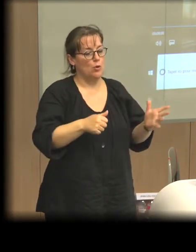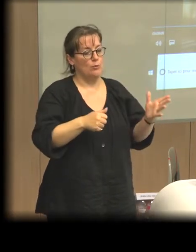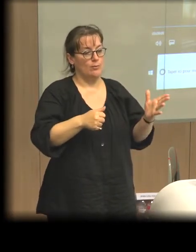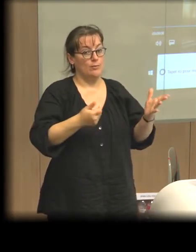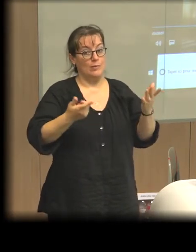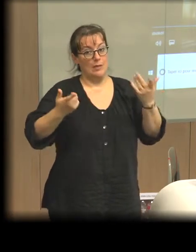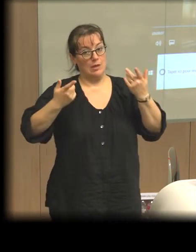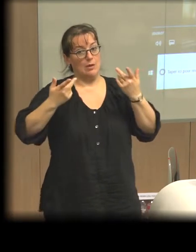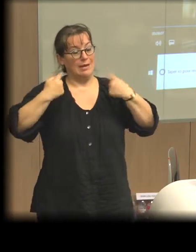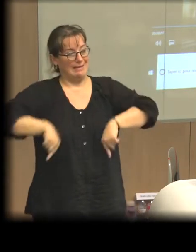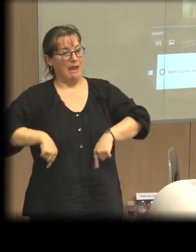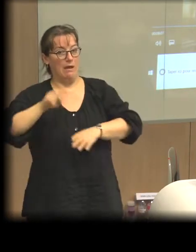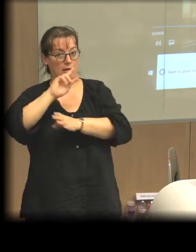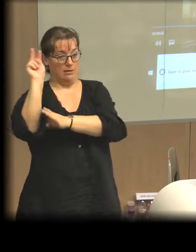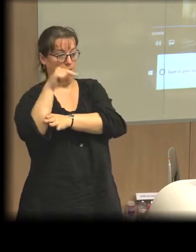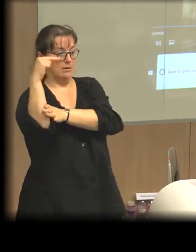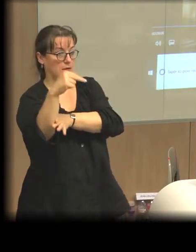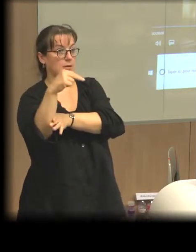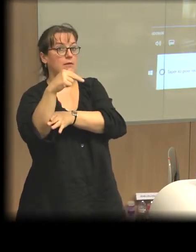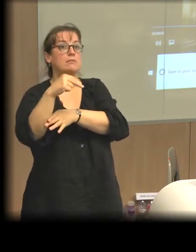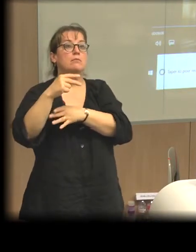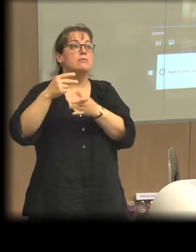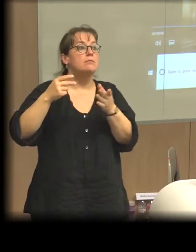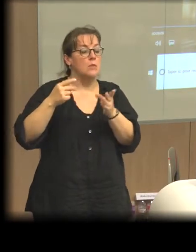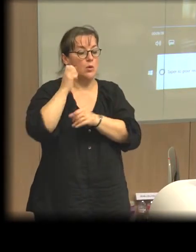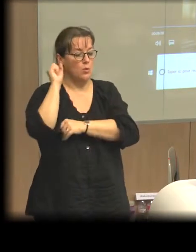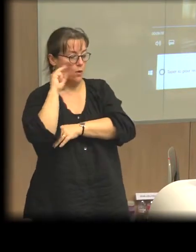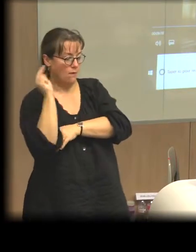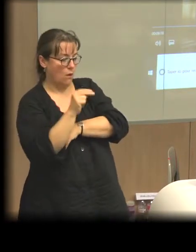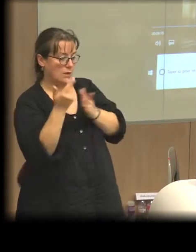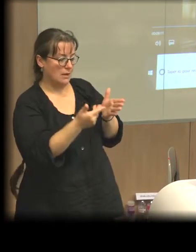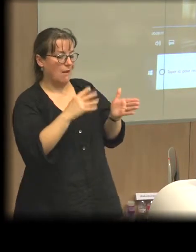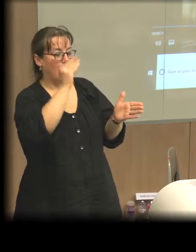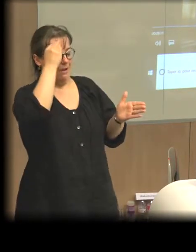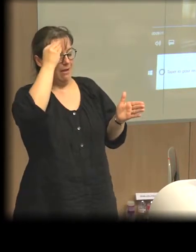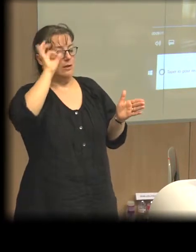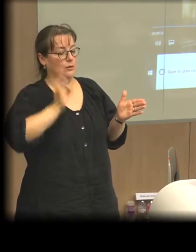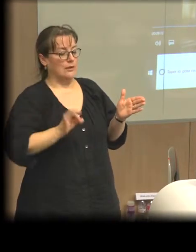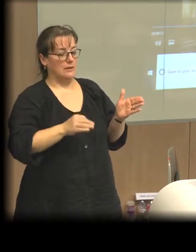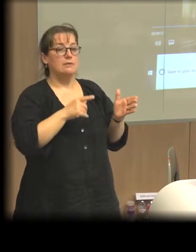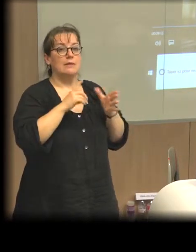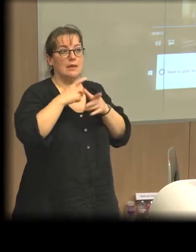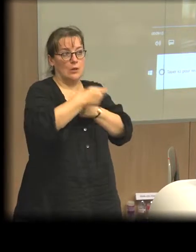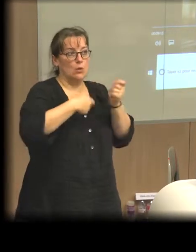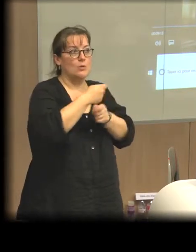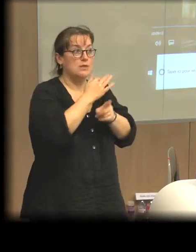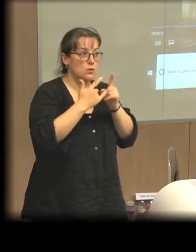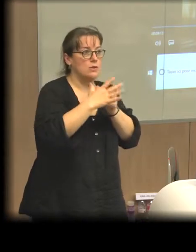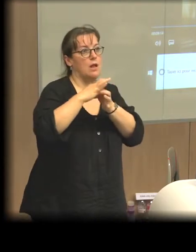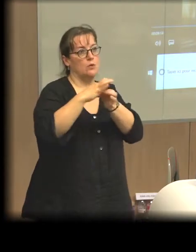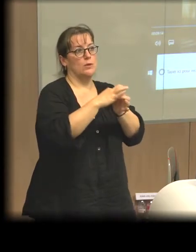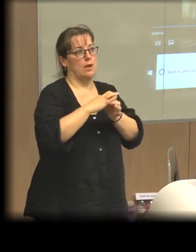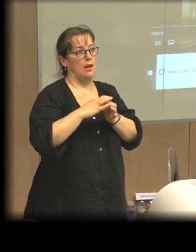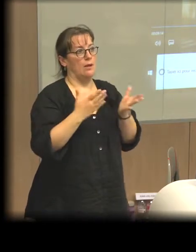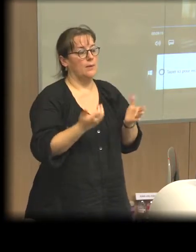politiques publiques afin qu'elles deviennent des économies sociales et solidaires. Donc là, on a une nouvelle façon de